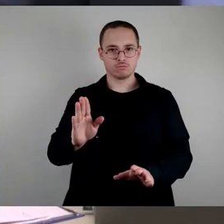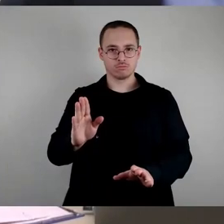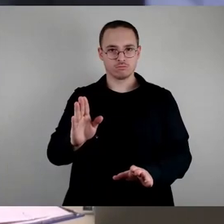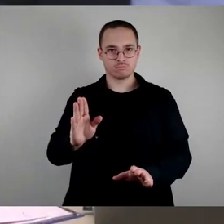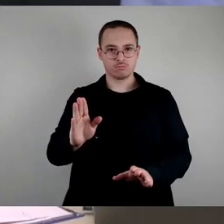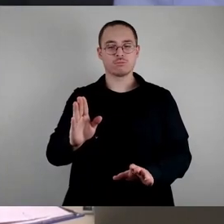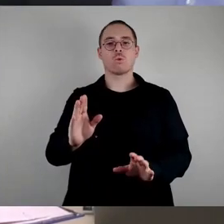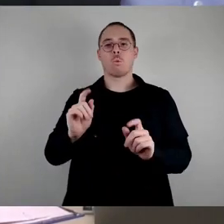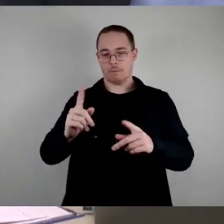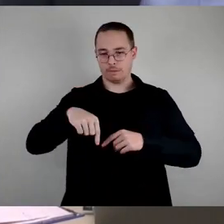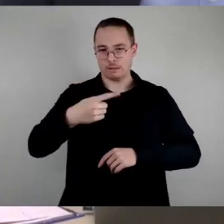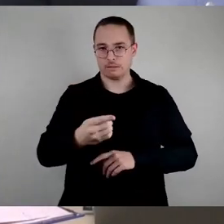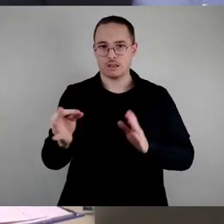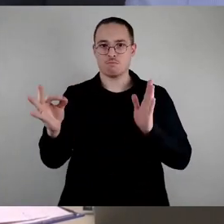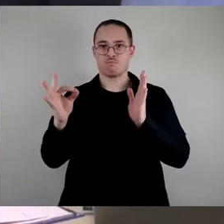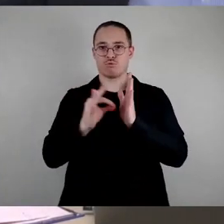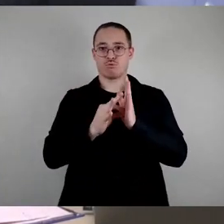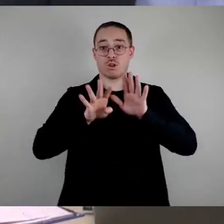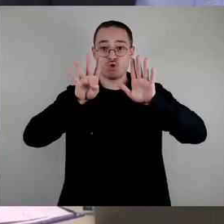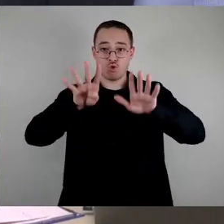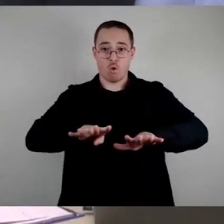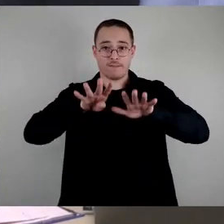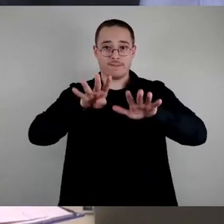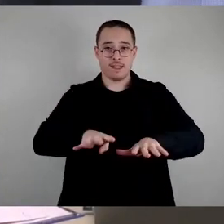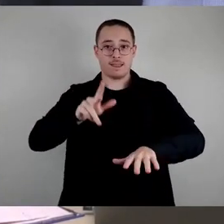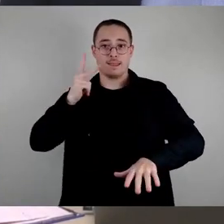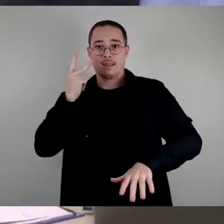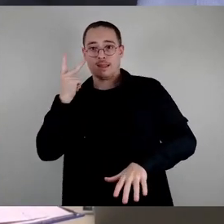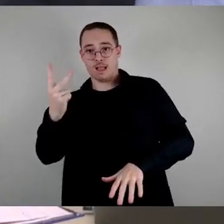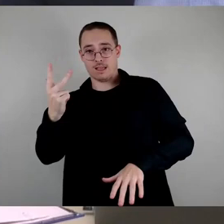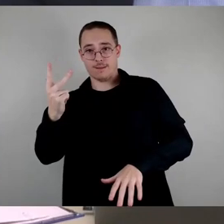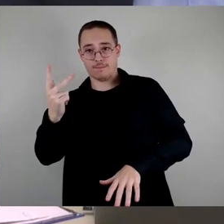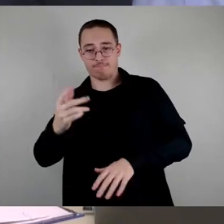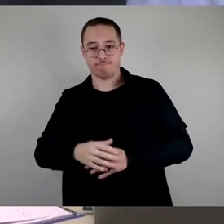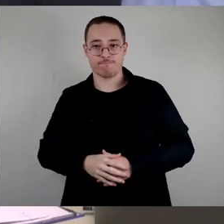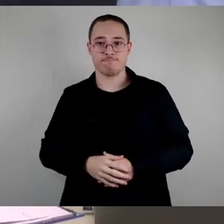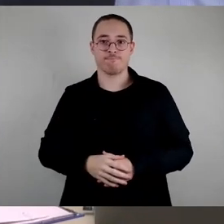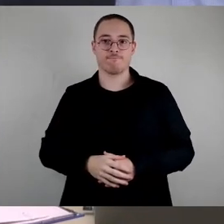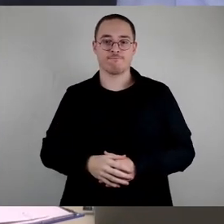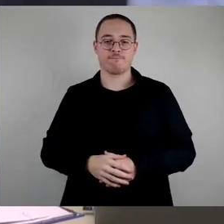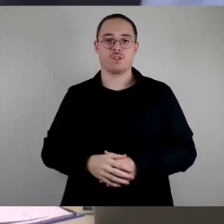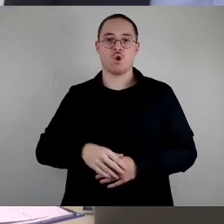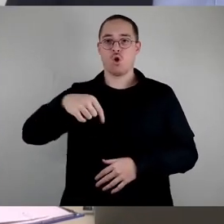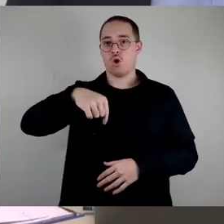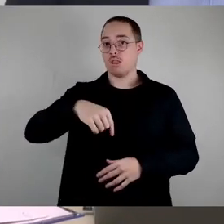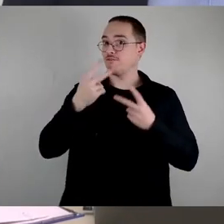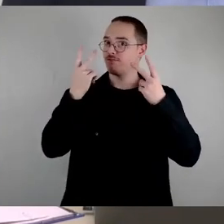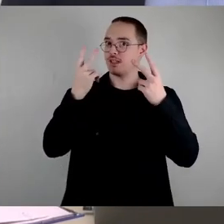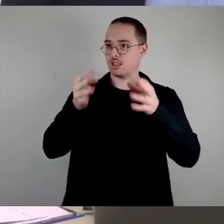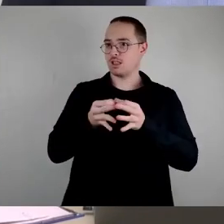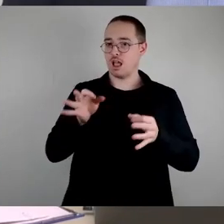Punkt 19.3, heute wichtiger Tag für die